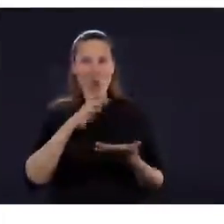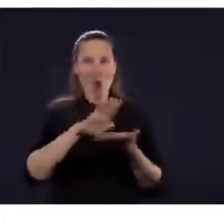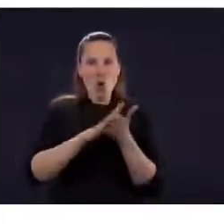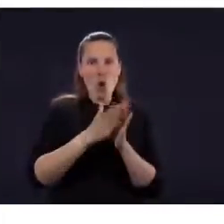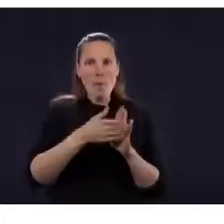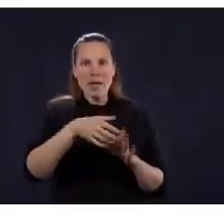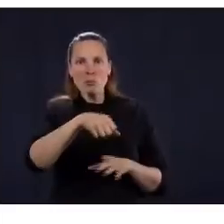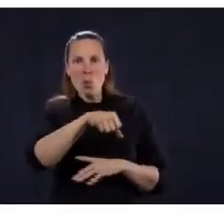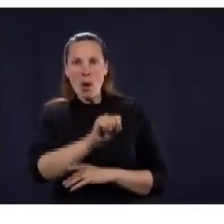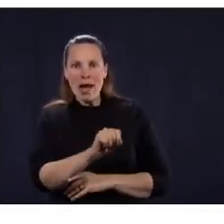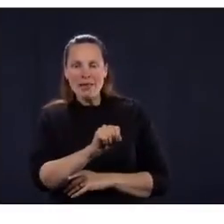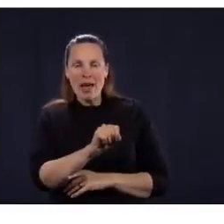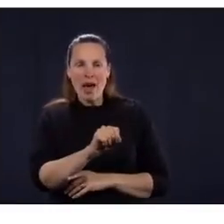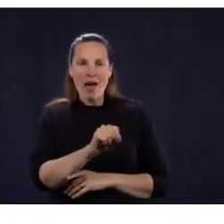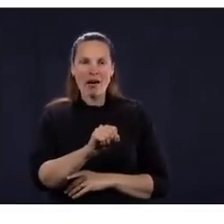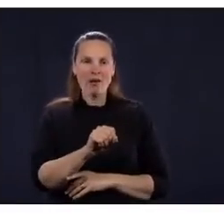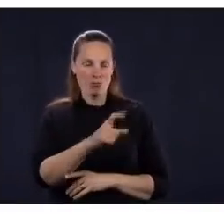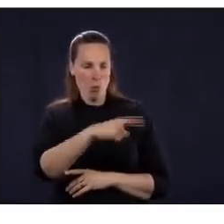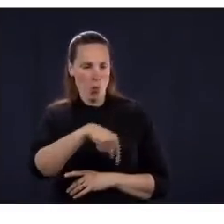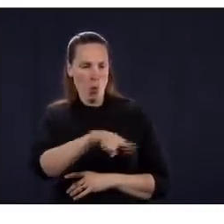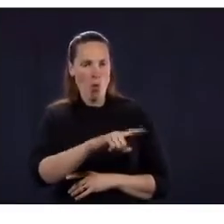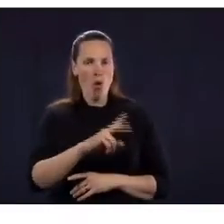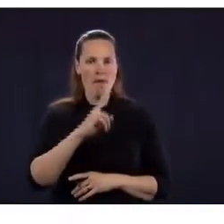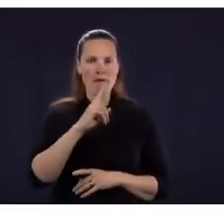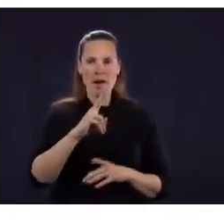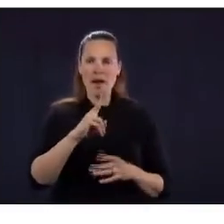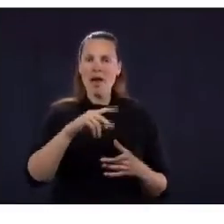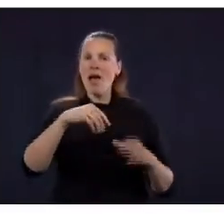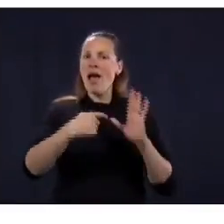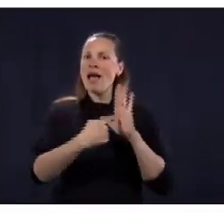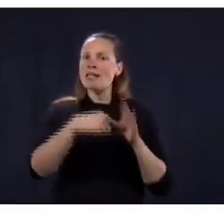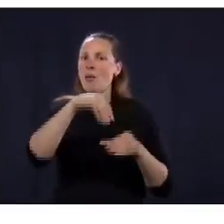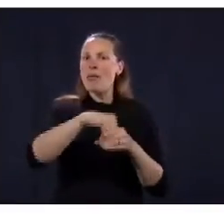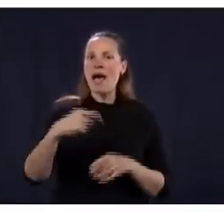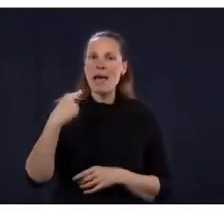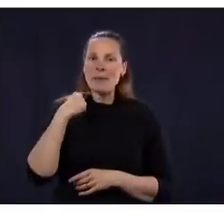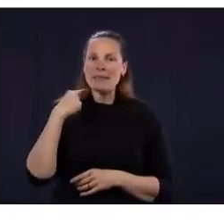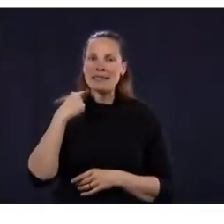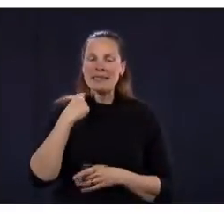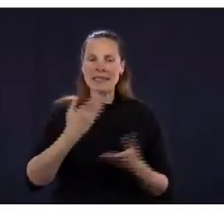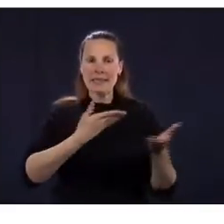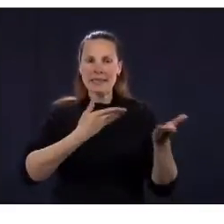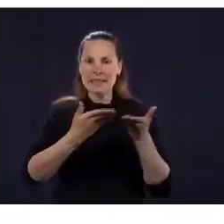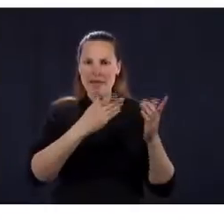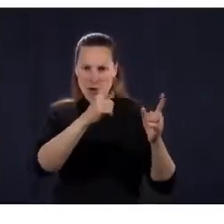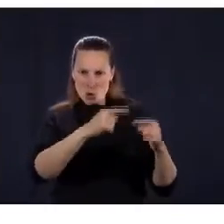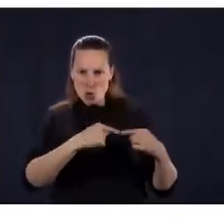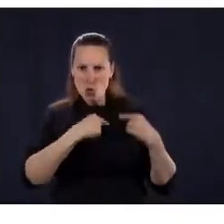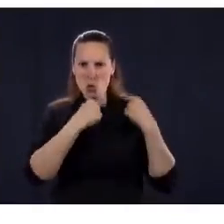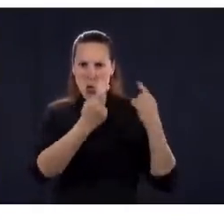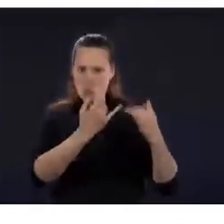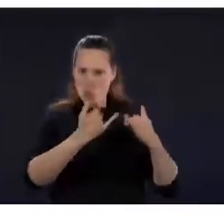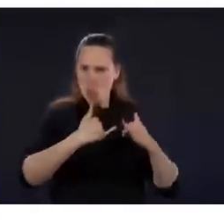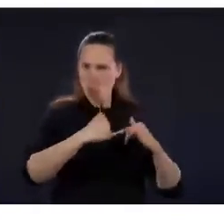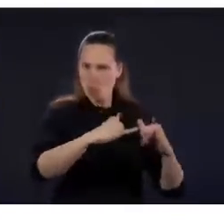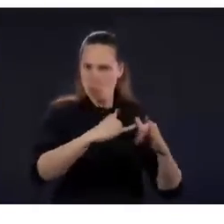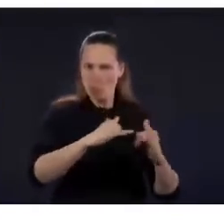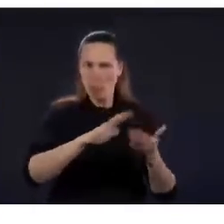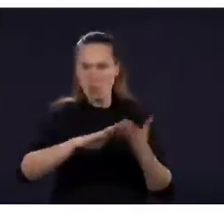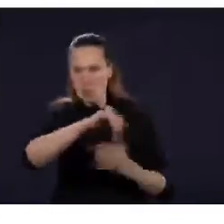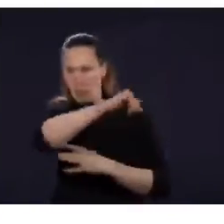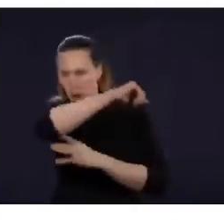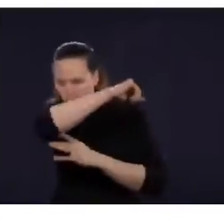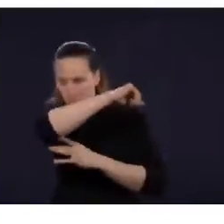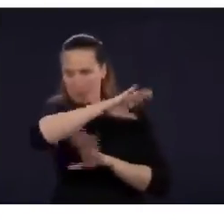je vous remercie les commerçants. Par contre, je veux faire un rappel aux Québécois.